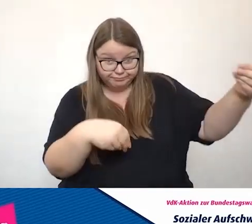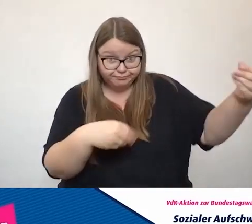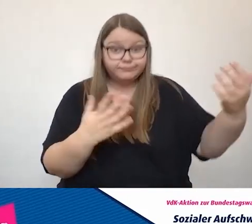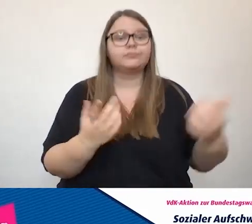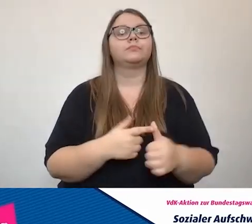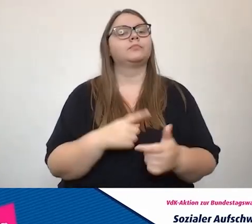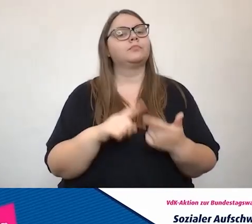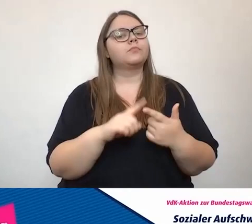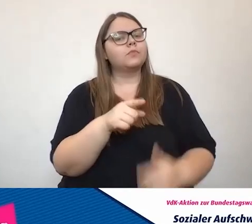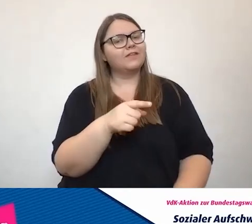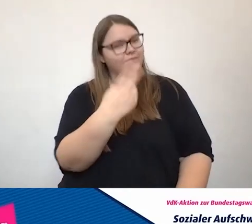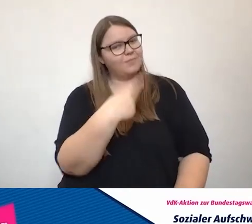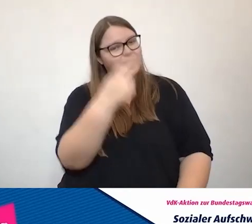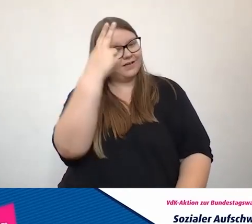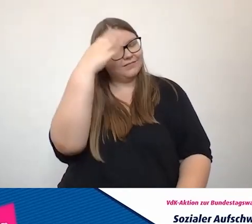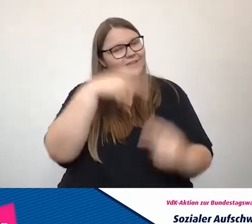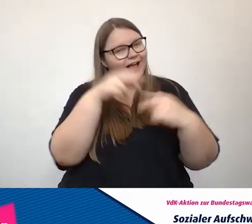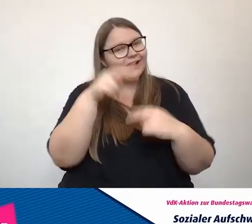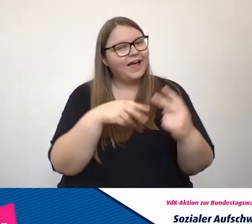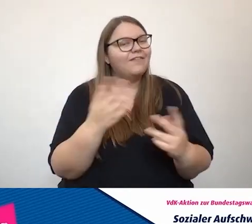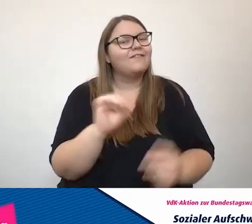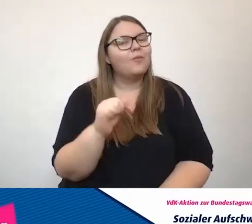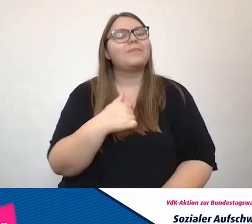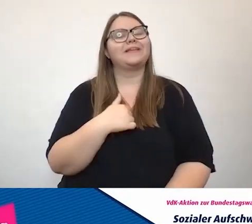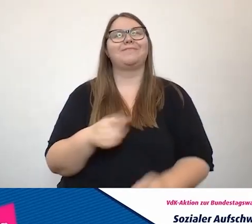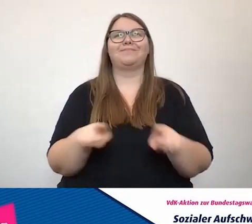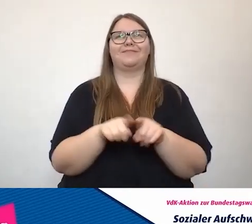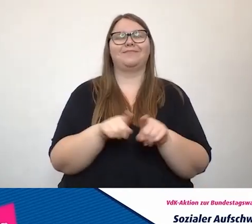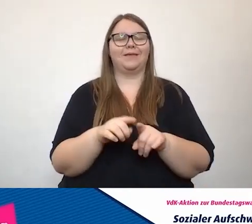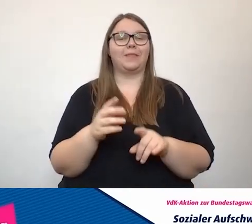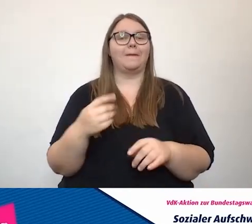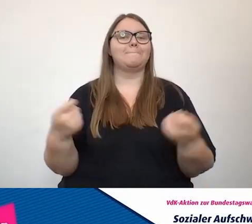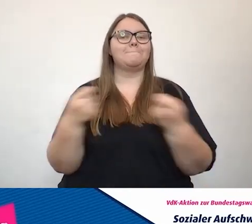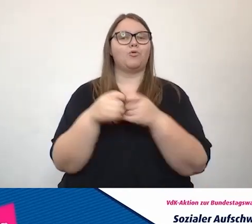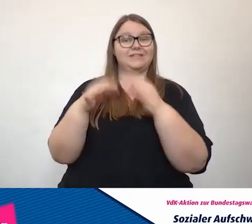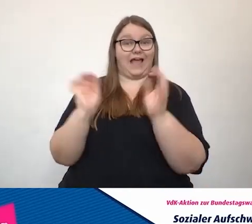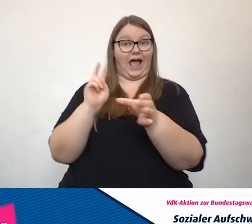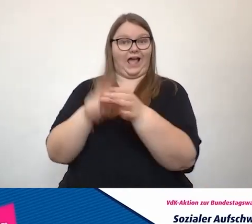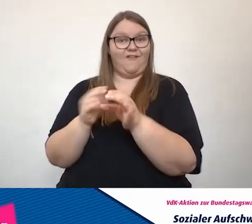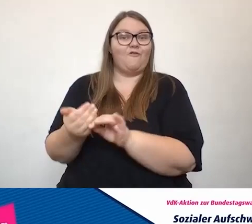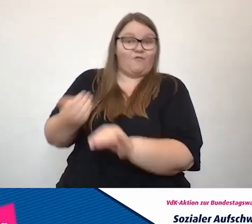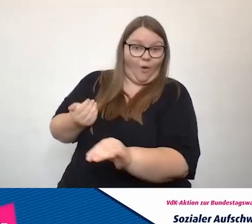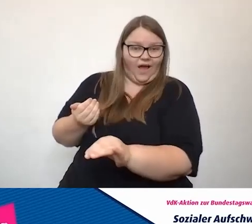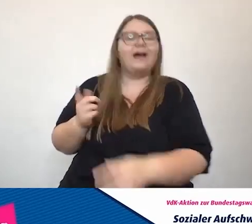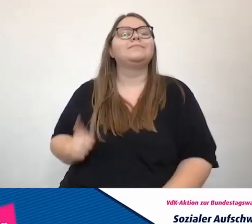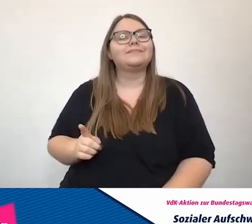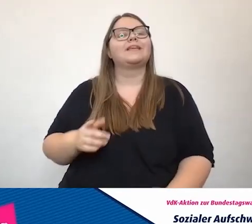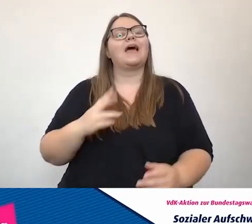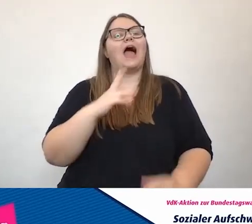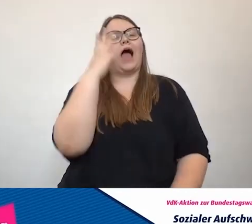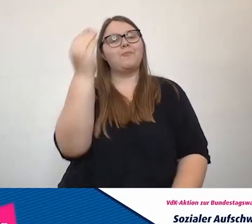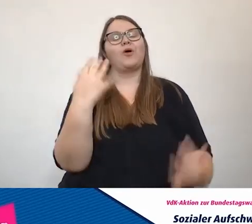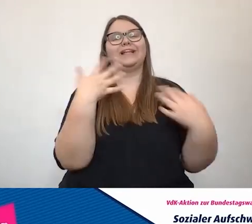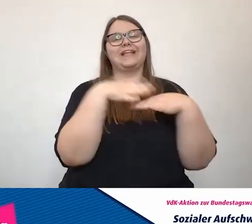Und wir kennen uns, weil ich mal in meinem früheren Leben, sage ich immer, bevor ich in den Bundestag gekommen bin, war ich mal Leiter des Hamburger Integrationsamtes